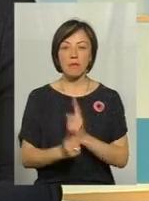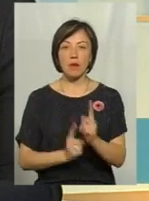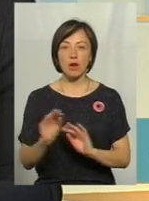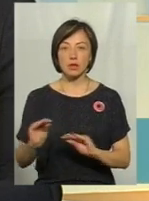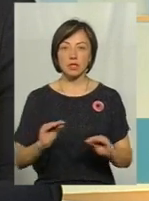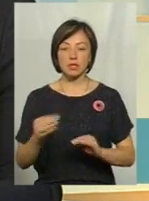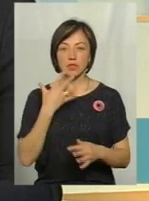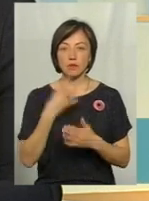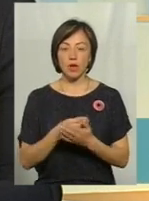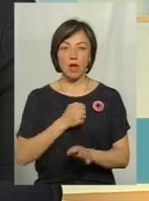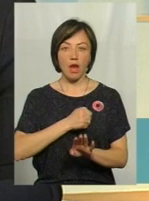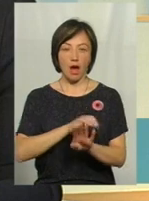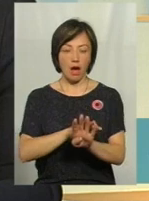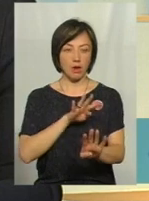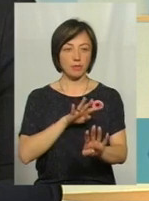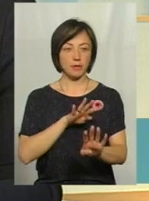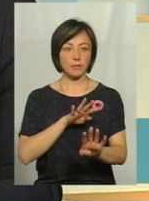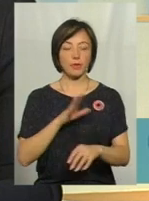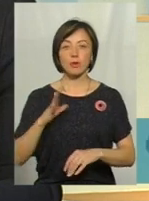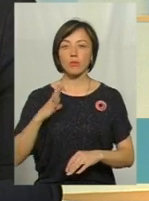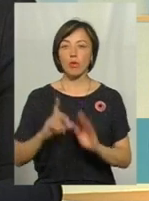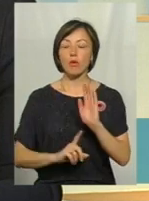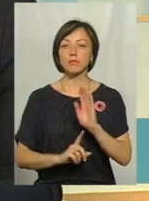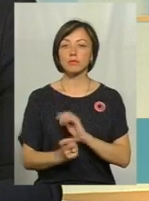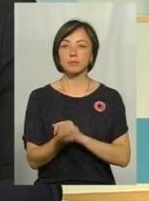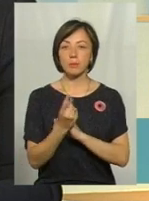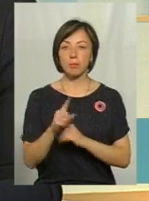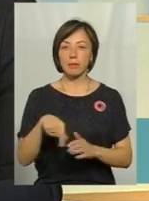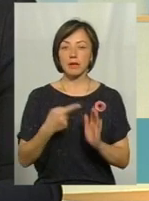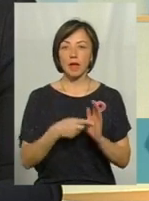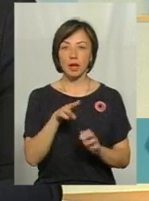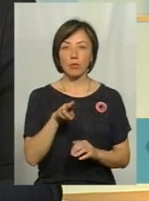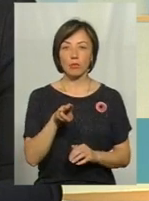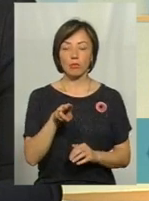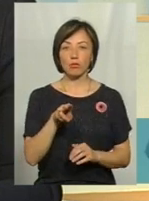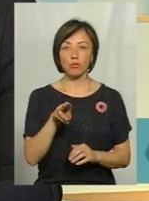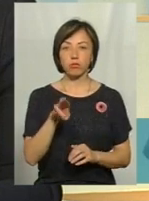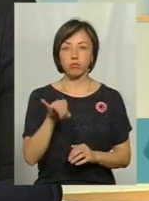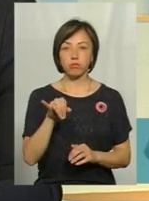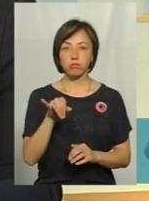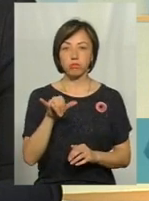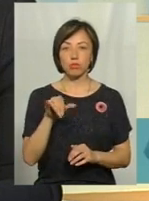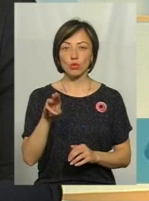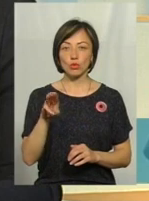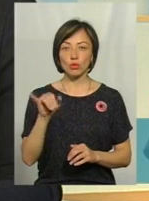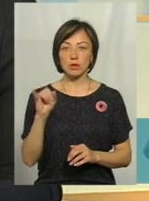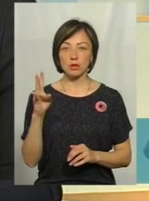армії. Наприклад, було поставлено питання тоді ж Путіним ще про те, що